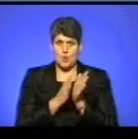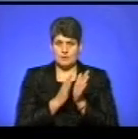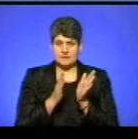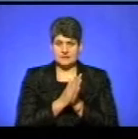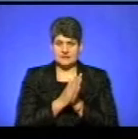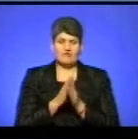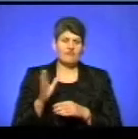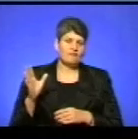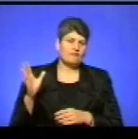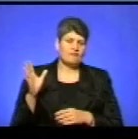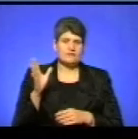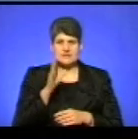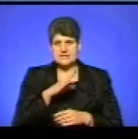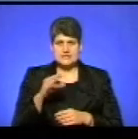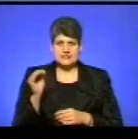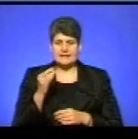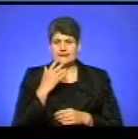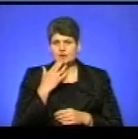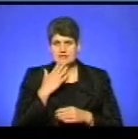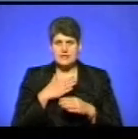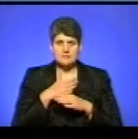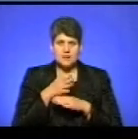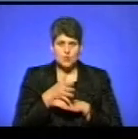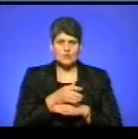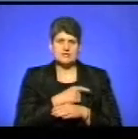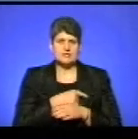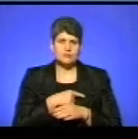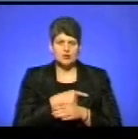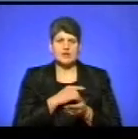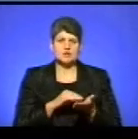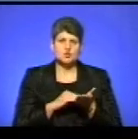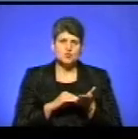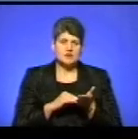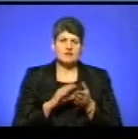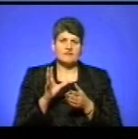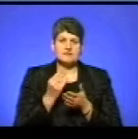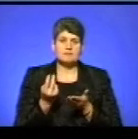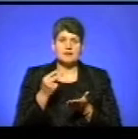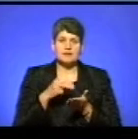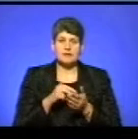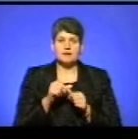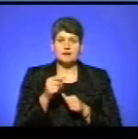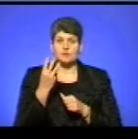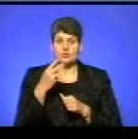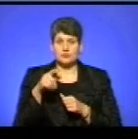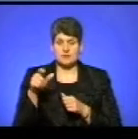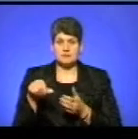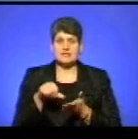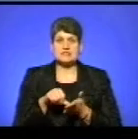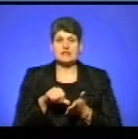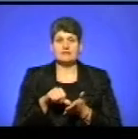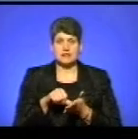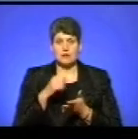Абсолютно всі іноземні гості, депутати, журналісти, абсолютно всі піднялися, окрім трьох осіб, представників